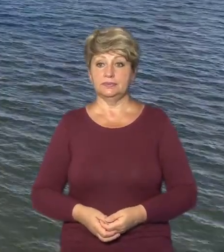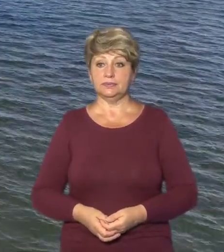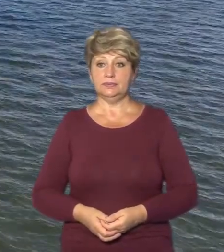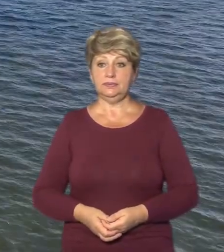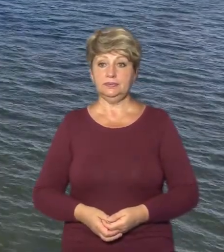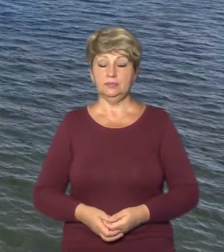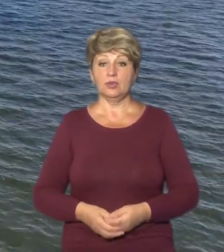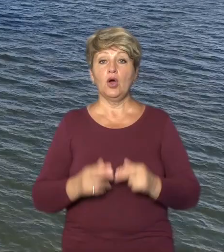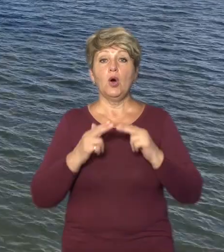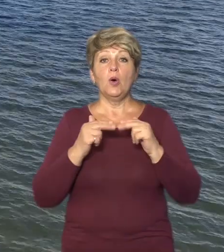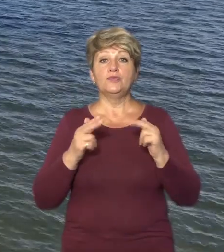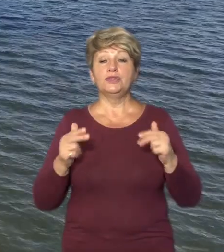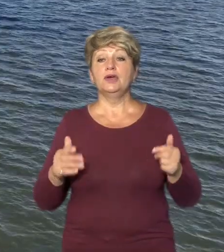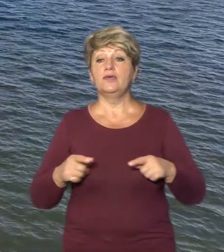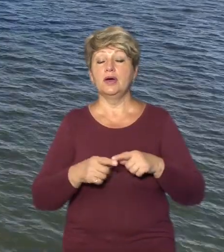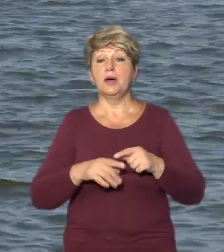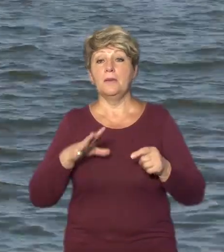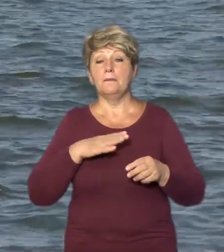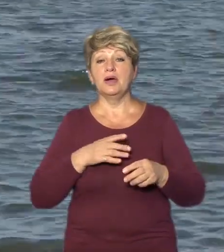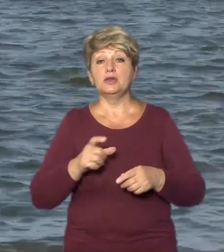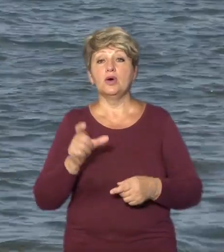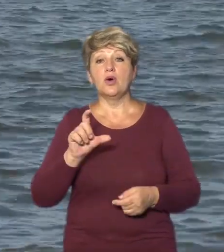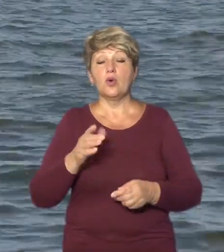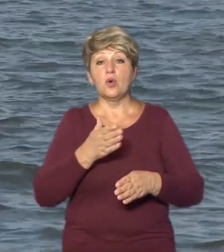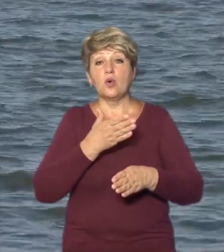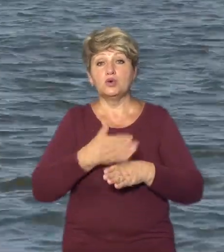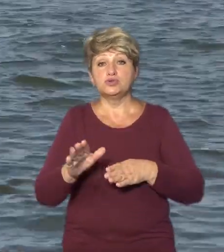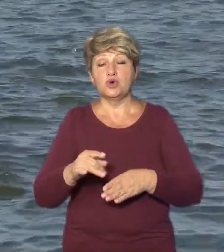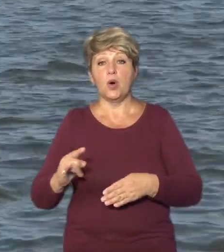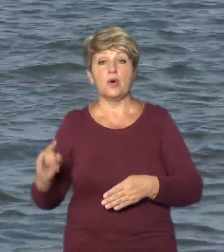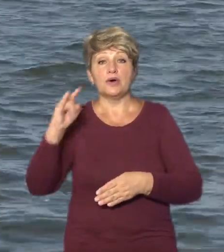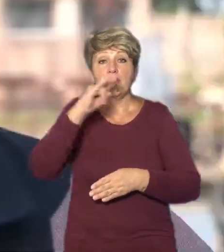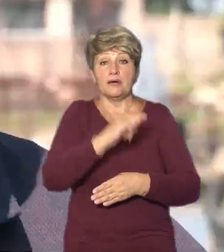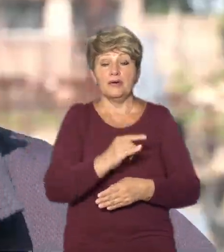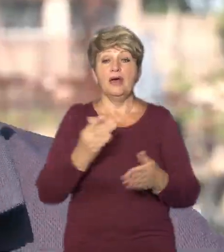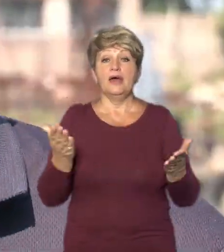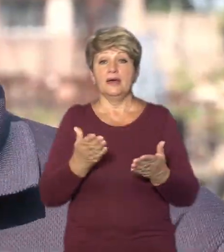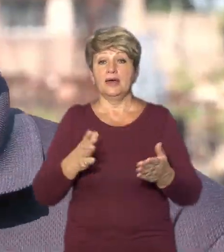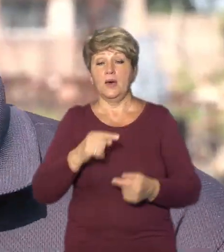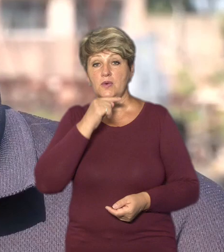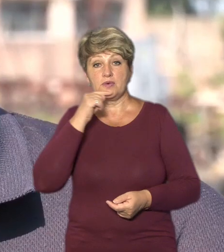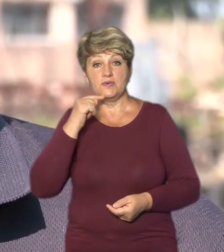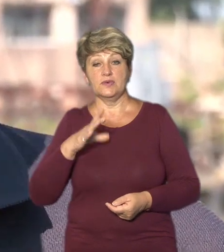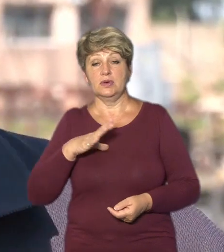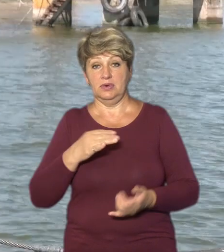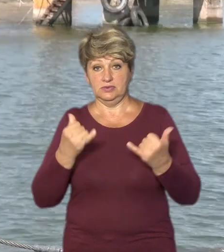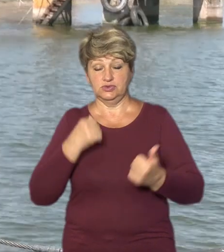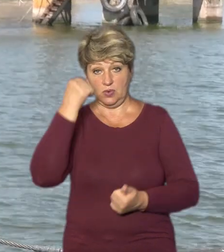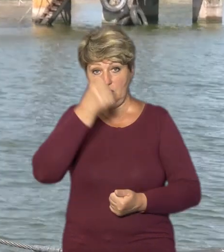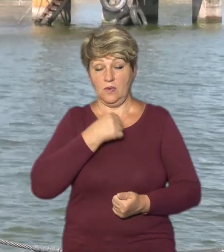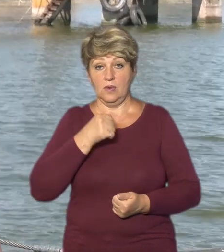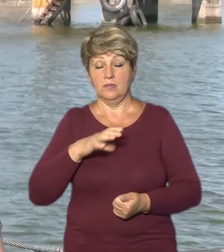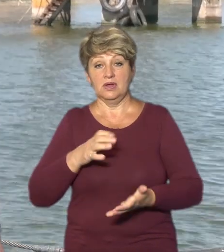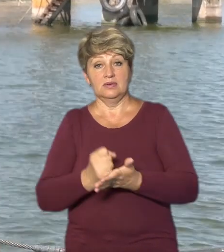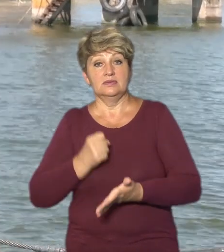У Дніпрі плавав уламок ракети, яку росіяни скерували в Черкаси цьогоріч, говорить начальник головного управління ДСНС